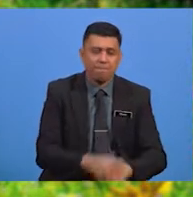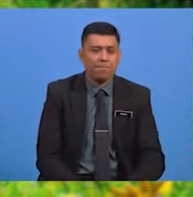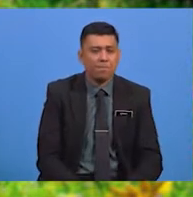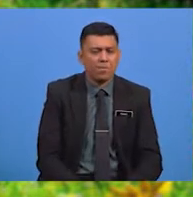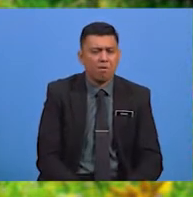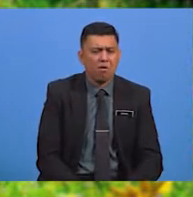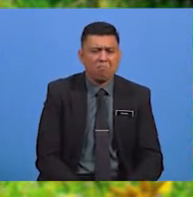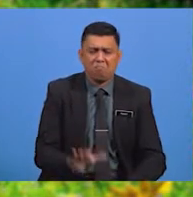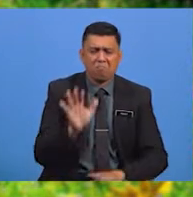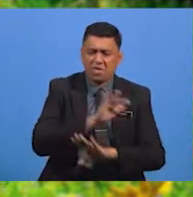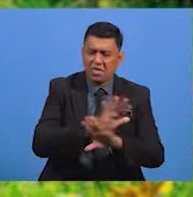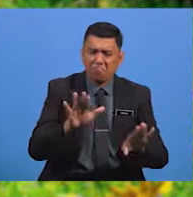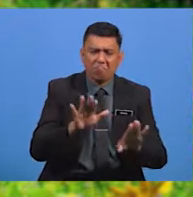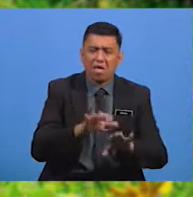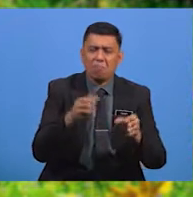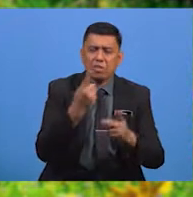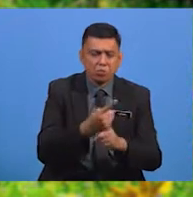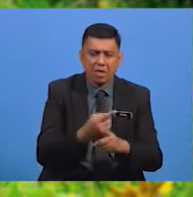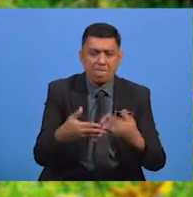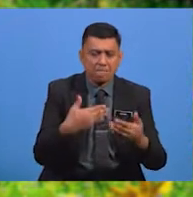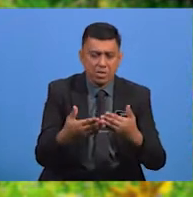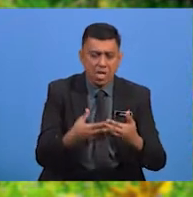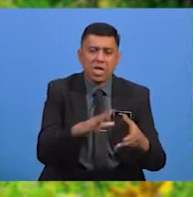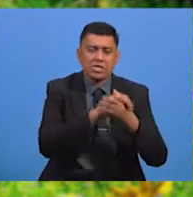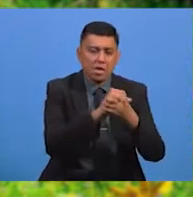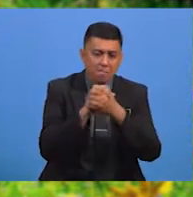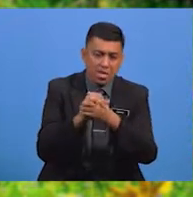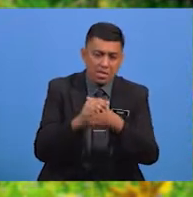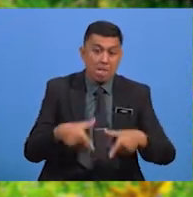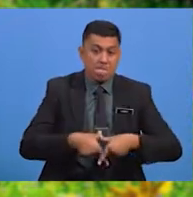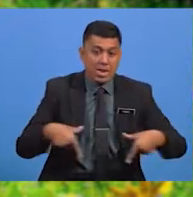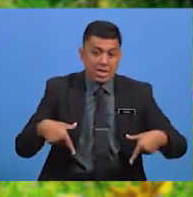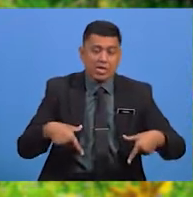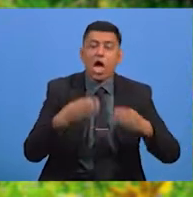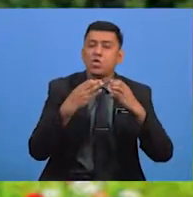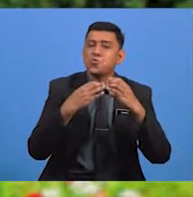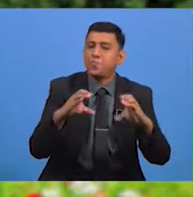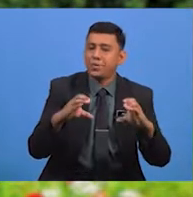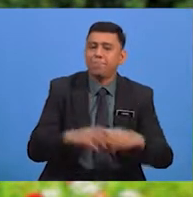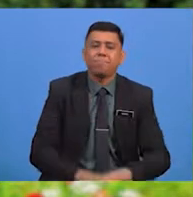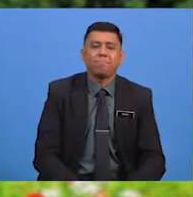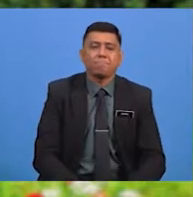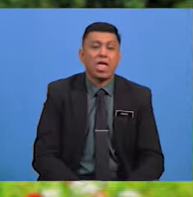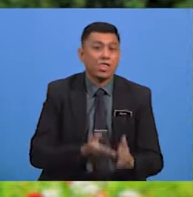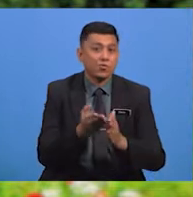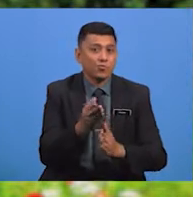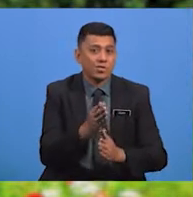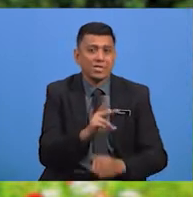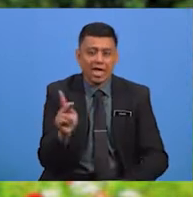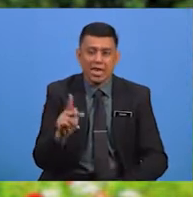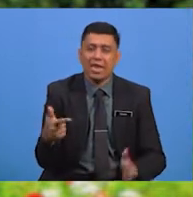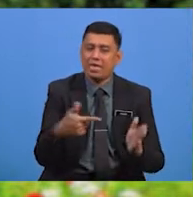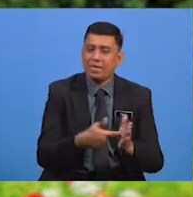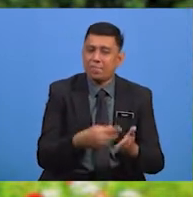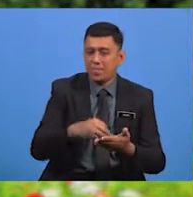Murid Yang Jawapannya Kurang Tepat Syabas Juga Kerana Anda Berani Mencuba Cikgu Teruskan